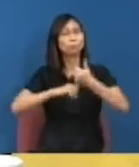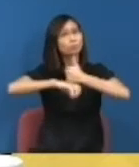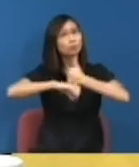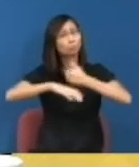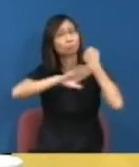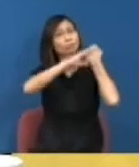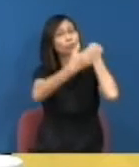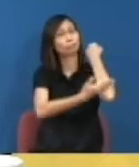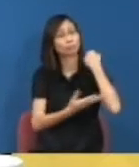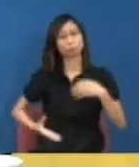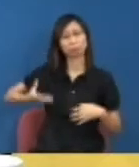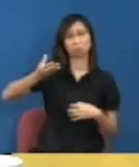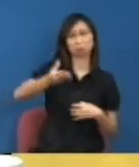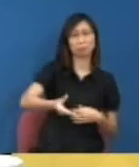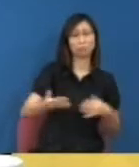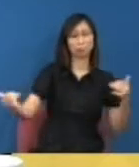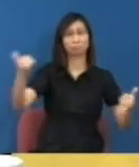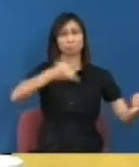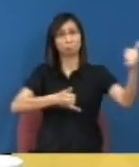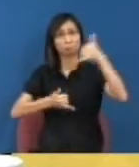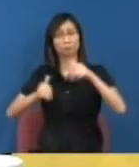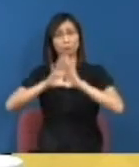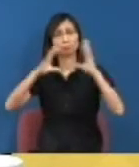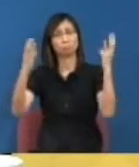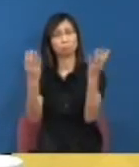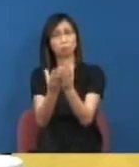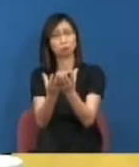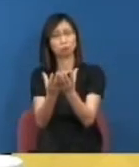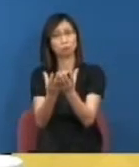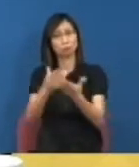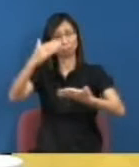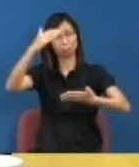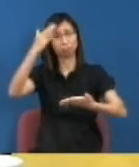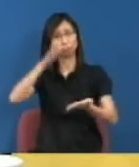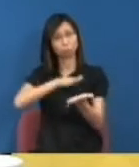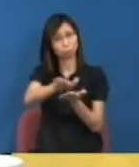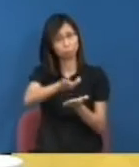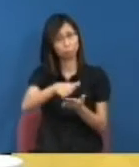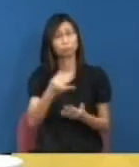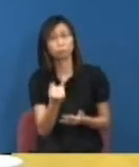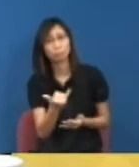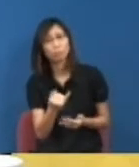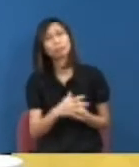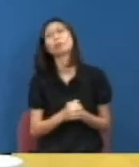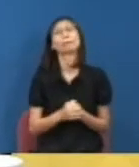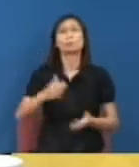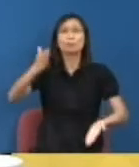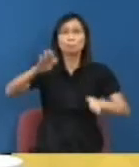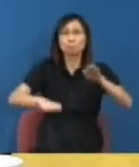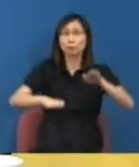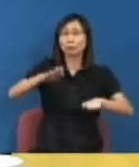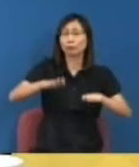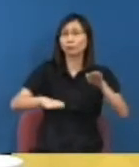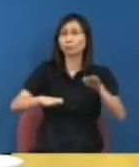公約》所賦予的集會和表達自由都已經剝削了呢我想不合乎比例是一個